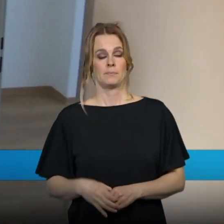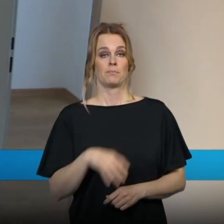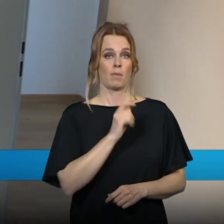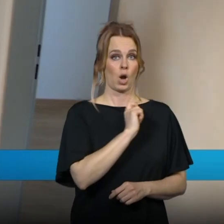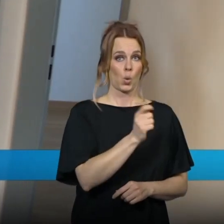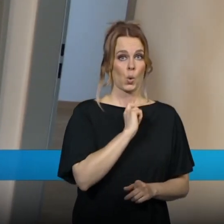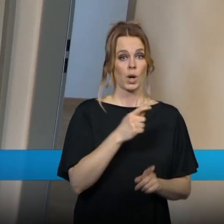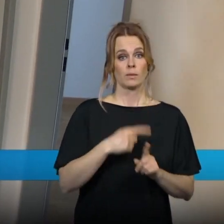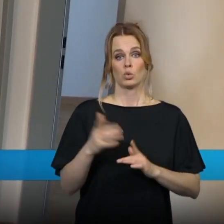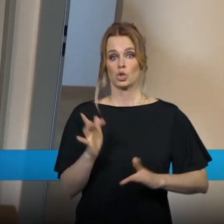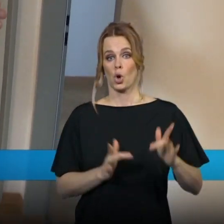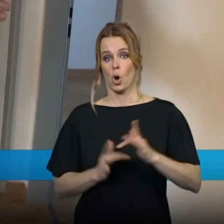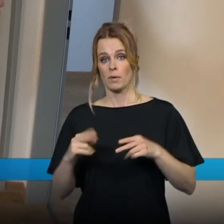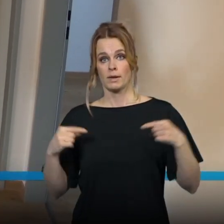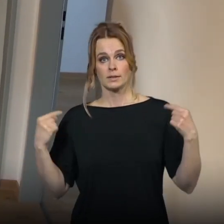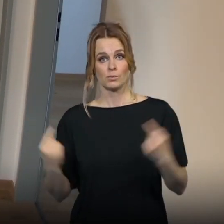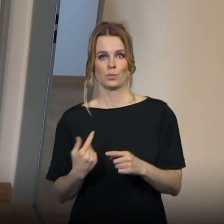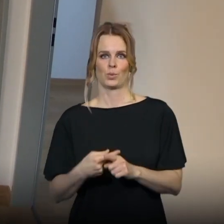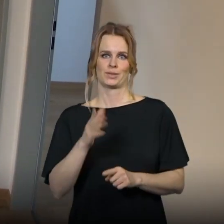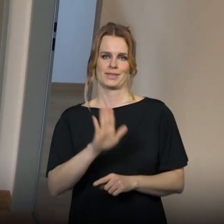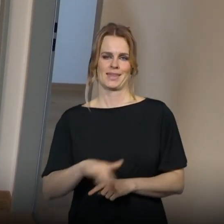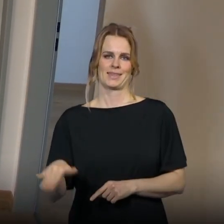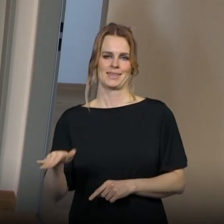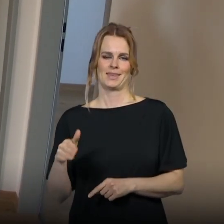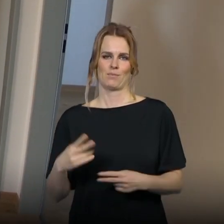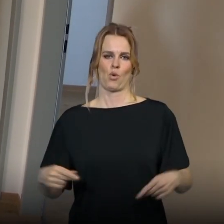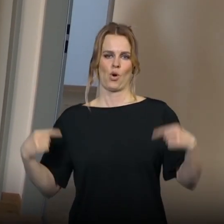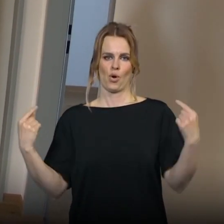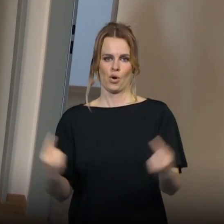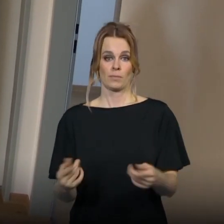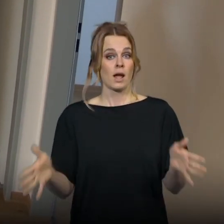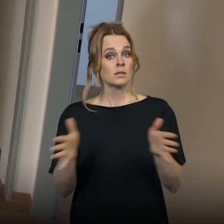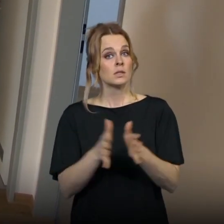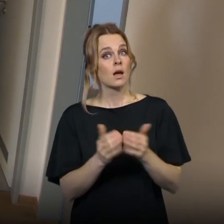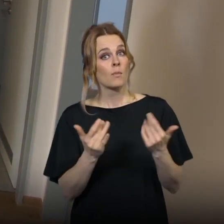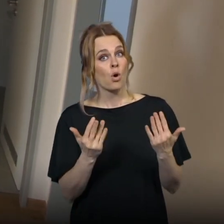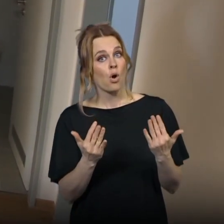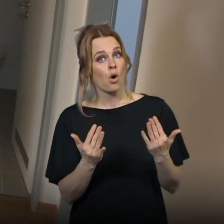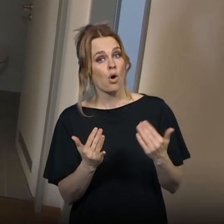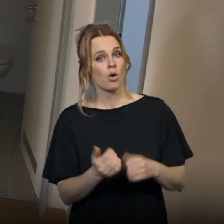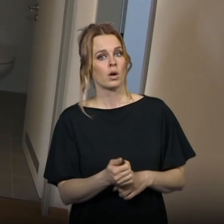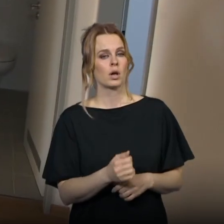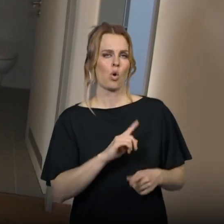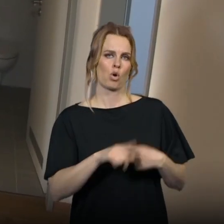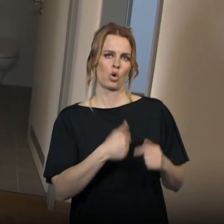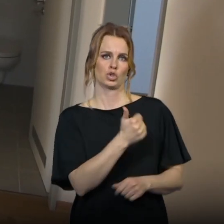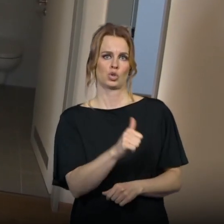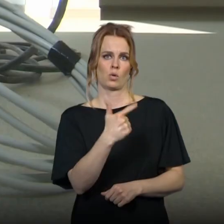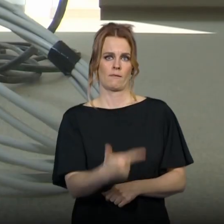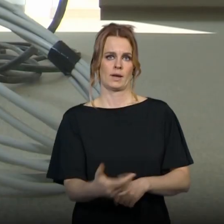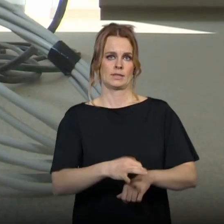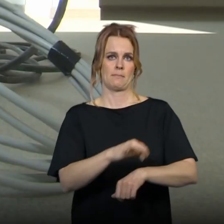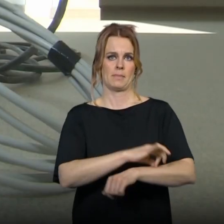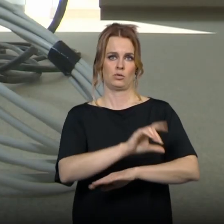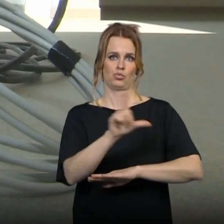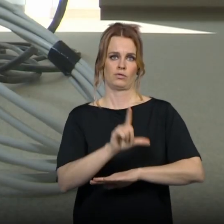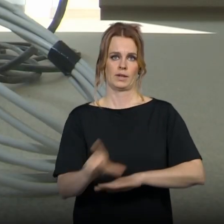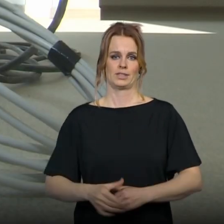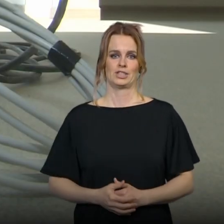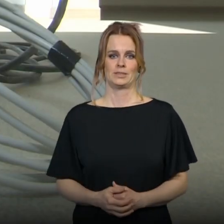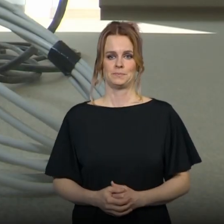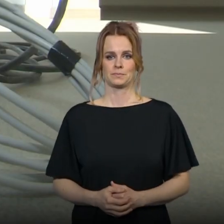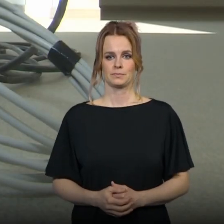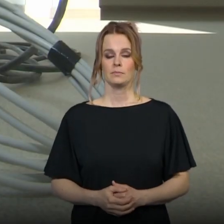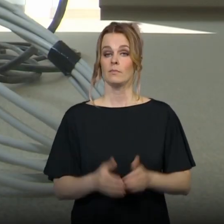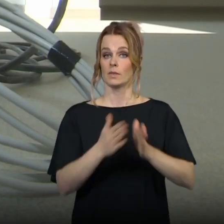tady jsou dětský pokoj a druhý dětský pokoj. Takže dohromady je to? Je to dohromady cca 120 metrů čtvereční. Opravit starý dům